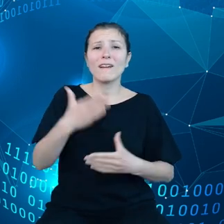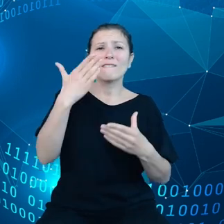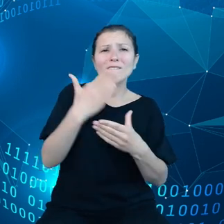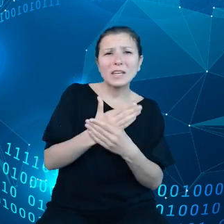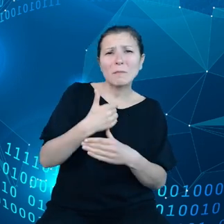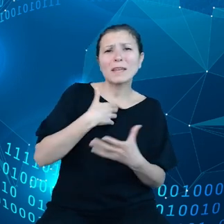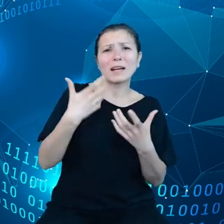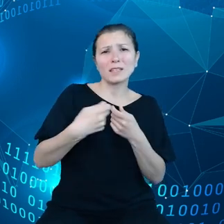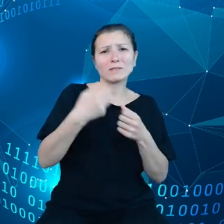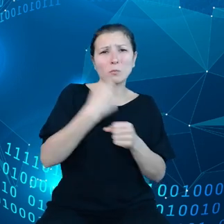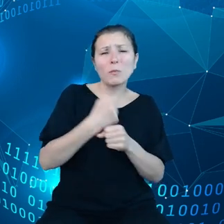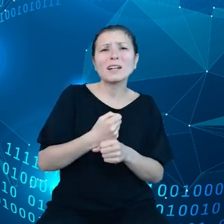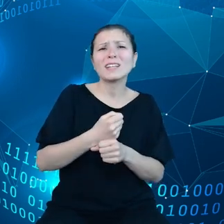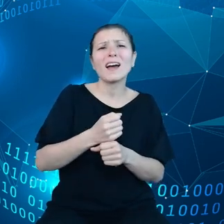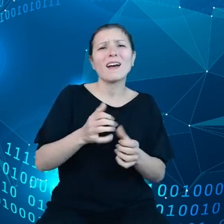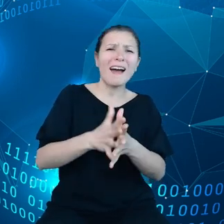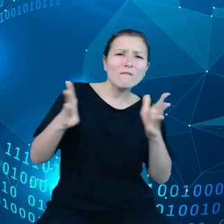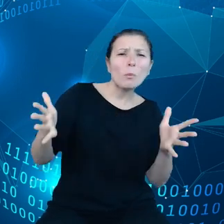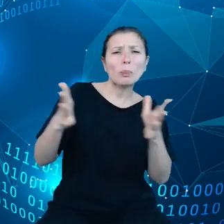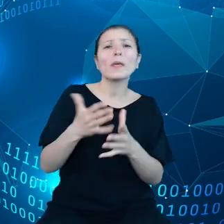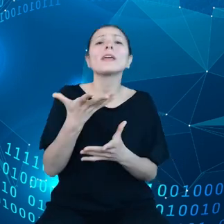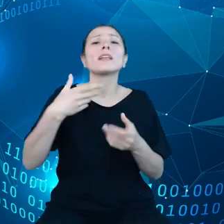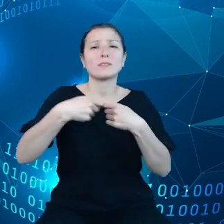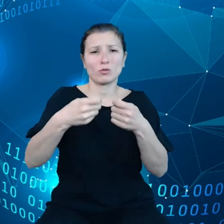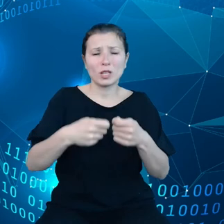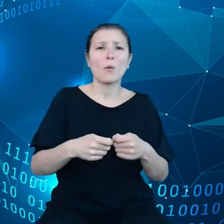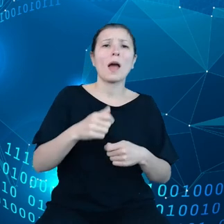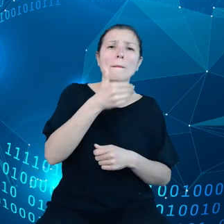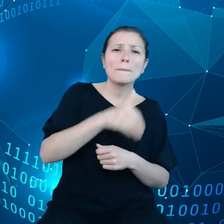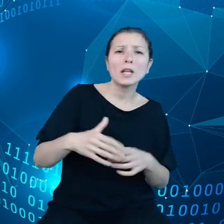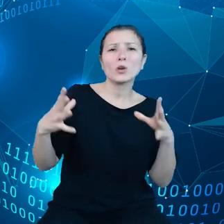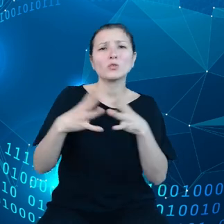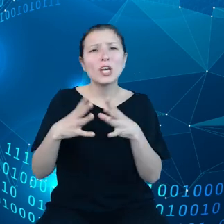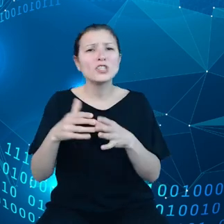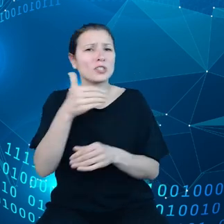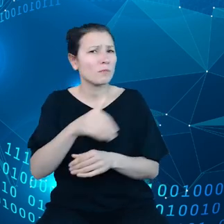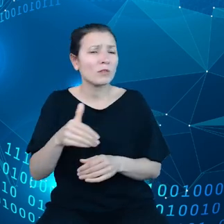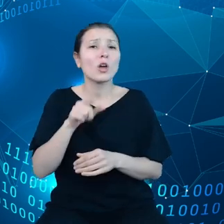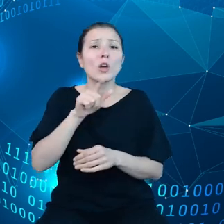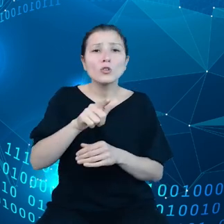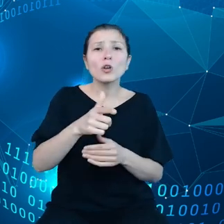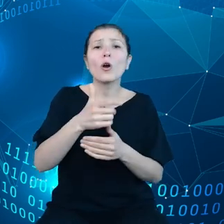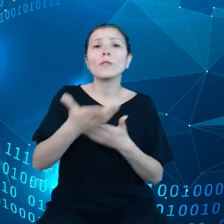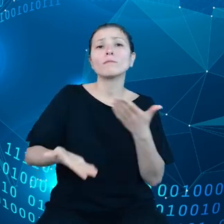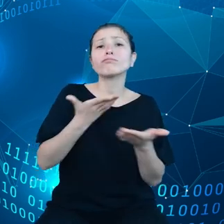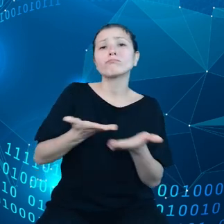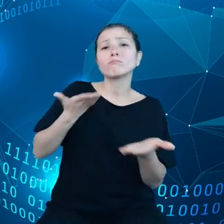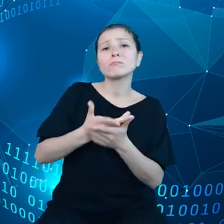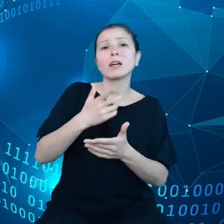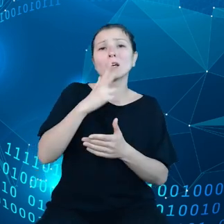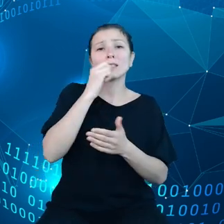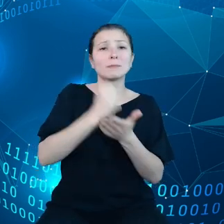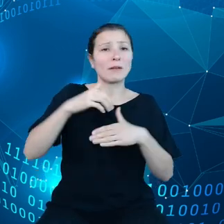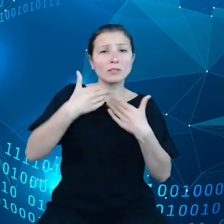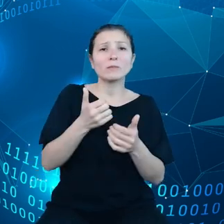ona sprzedała w zeszłym roku, czy to jest milion, czy to jest 10 milionów, czy to jest 100 milionów, czy ona składa sprawozdania przez ostatnich kilka lat. nie